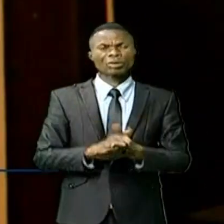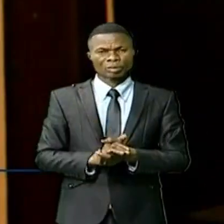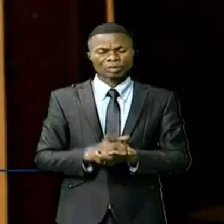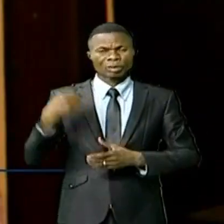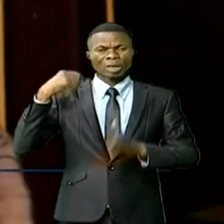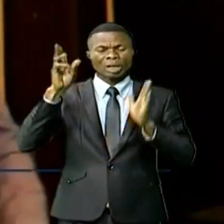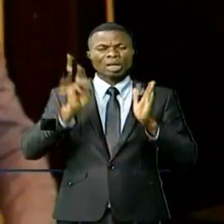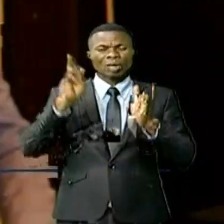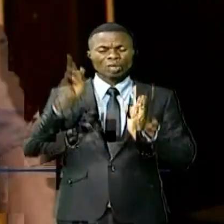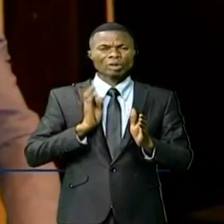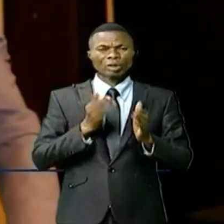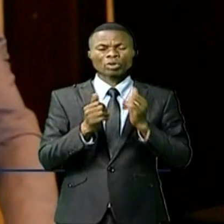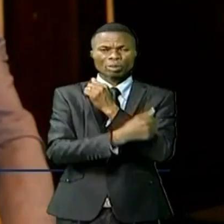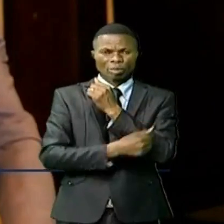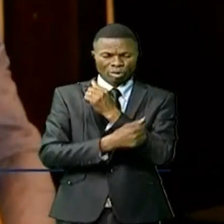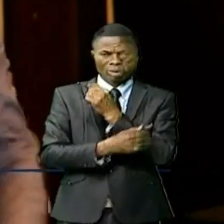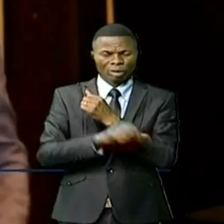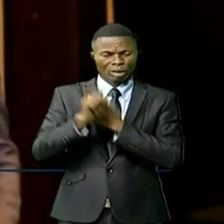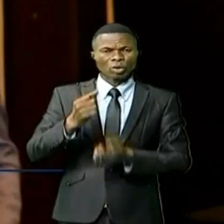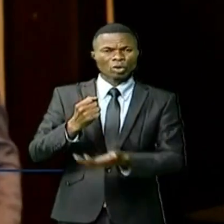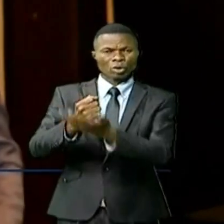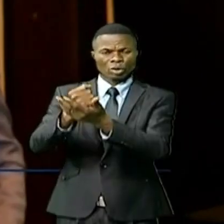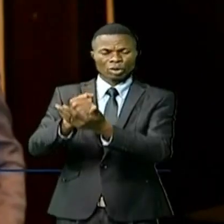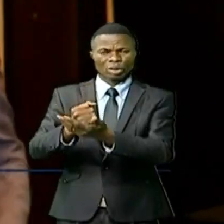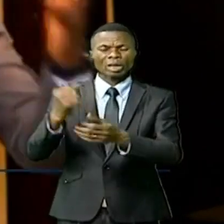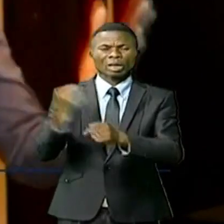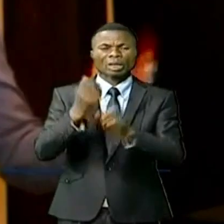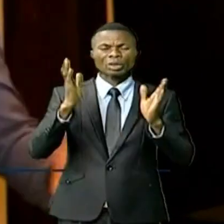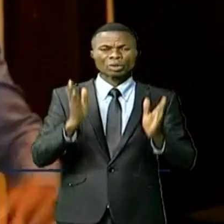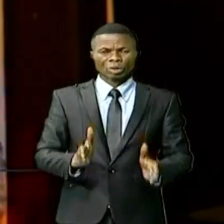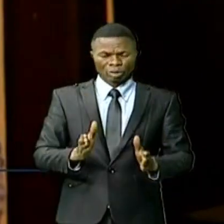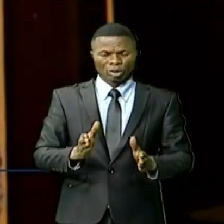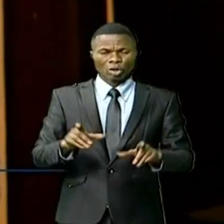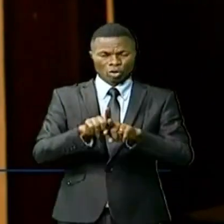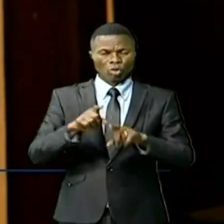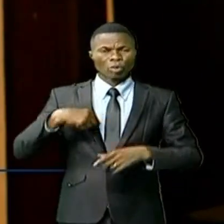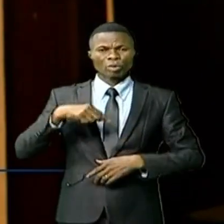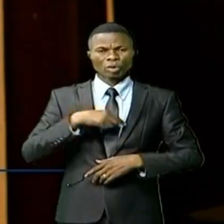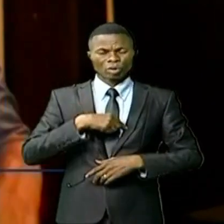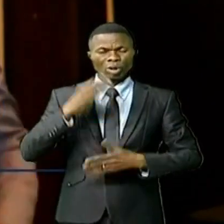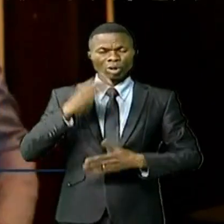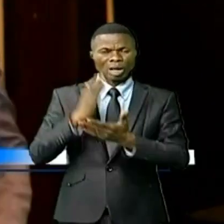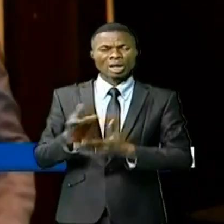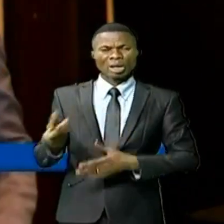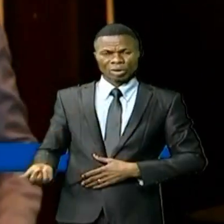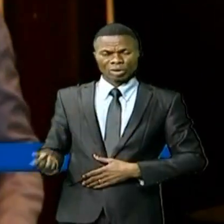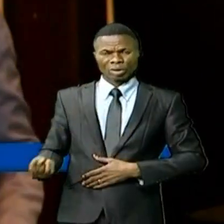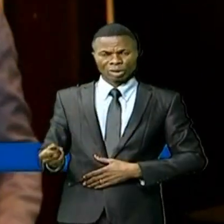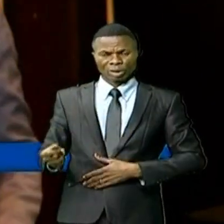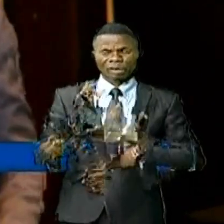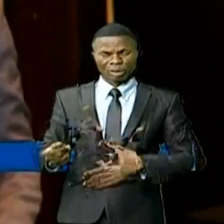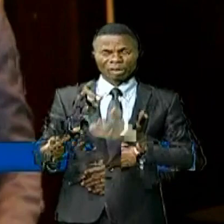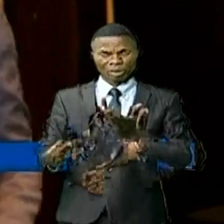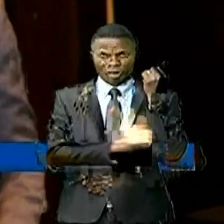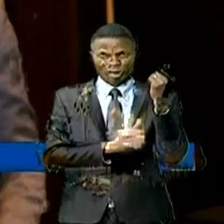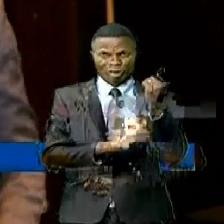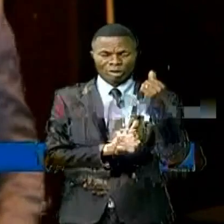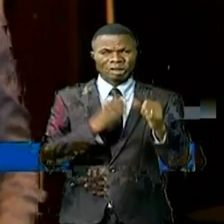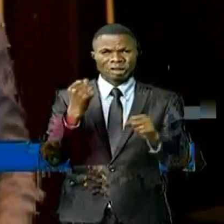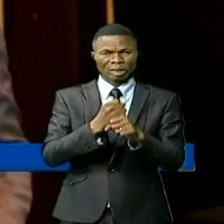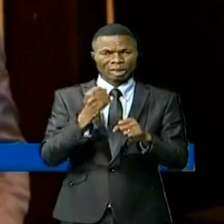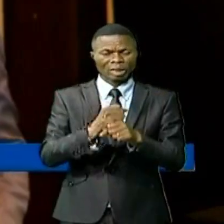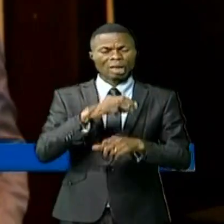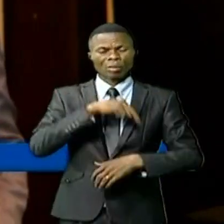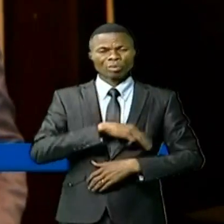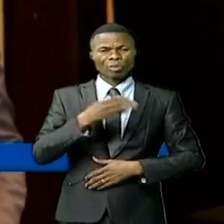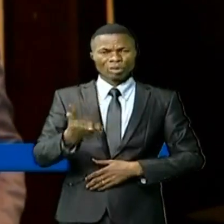Le gouvernement de la RDC se doit d'aider les acteurs que nous sommes de lutte contre la corruption, ceux des droits de l'homme, dans l'exercice de leur